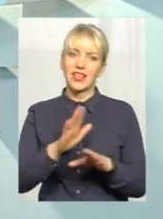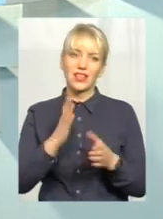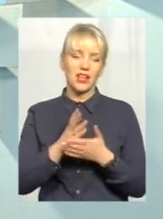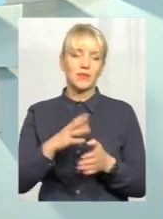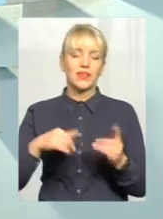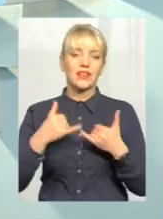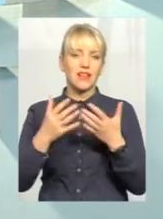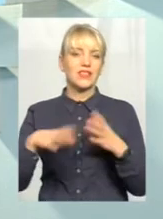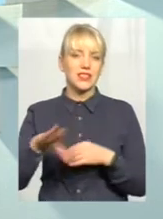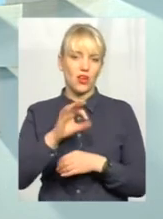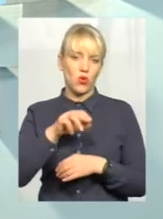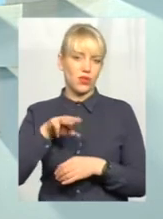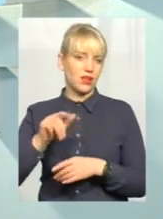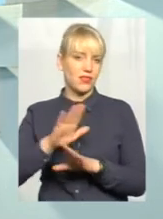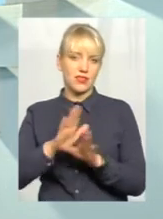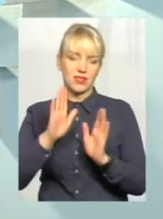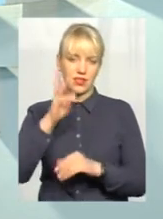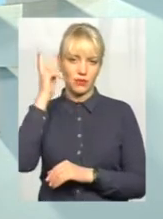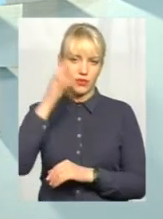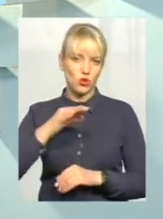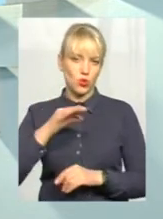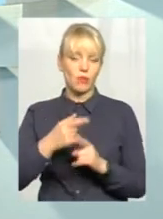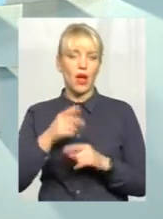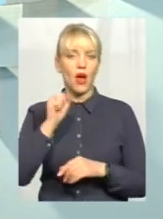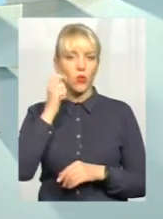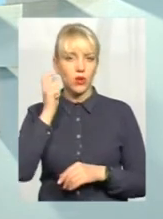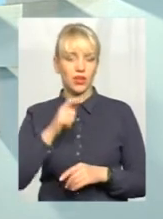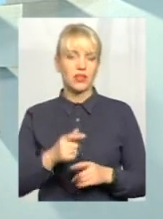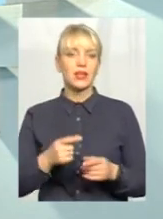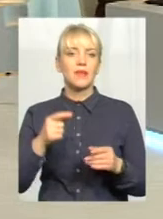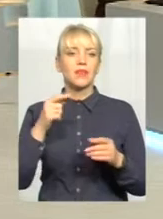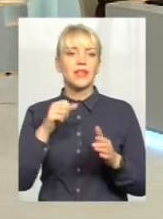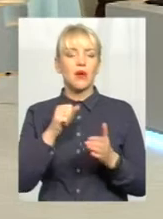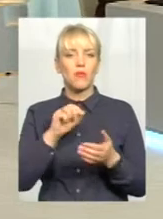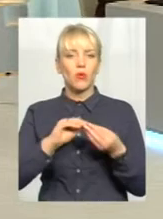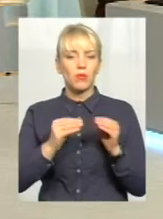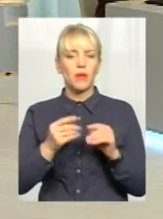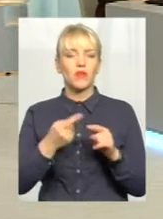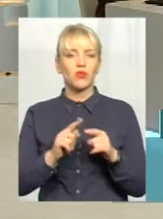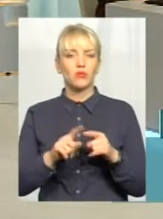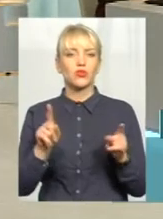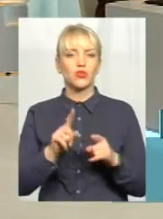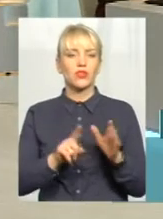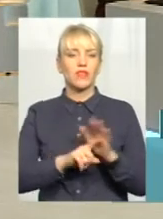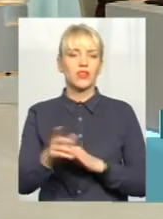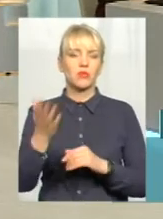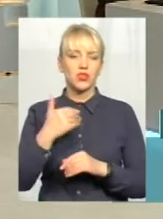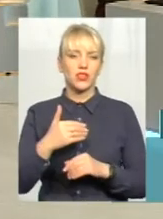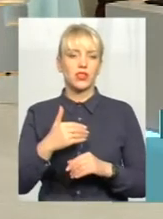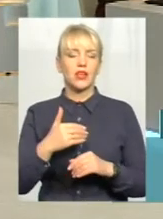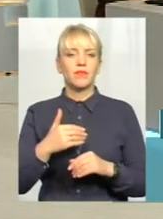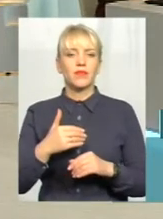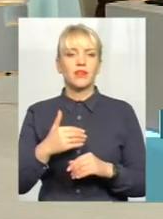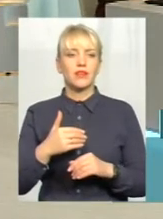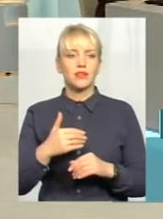ОТГ, не тільки Хмельницької області, а України. Саме через проблему того, що є необхідність, давайте спочатку полотаємо певні